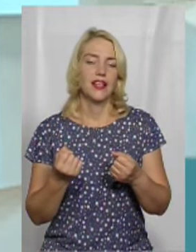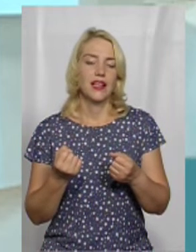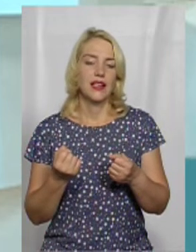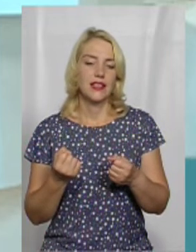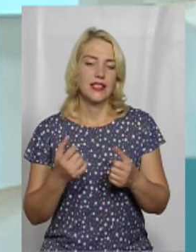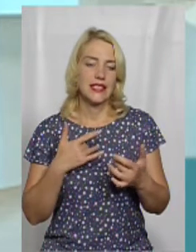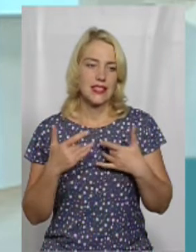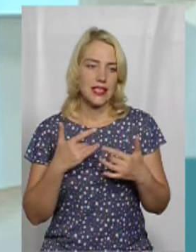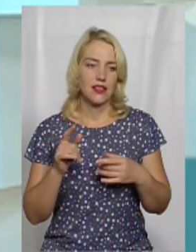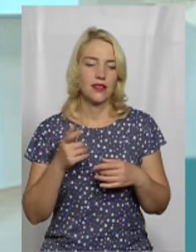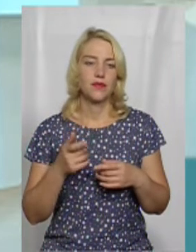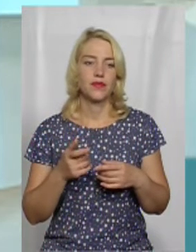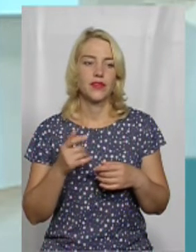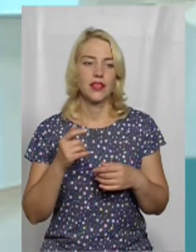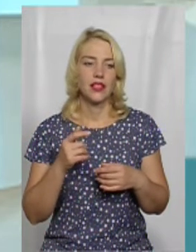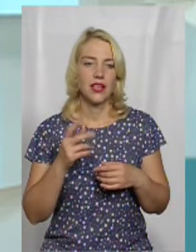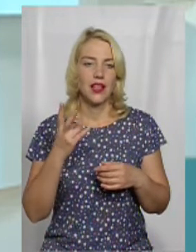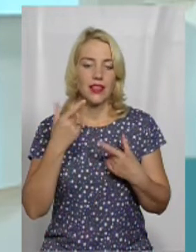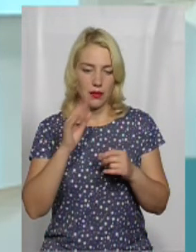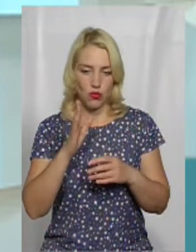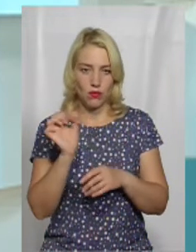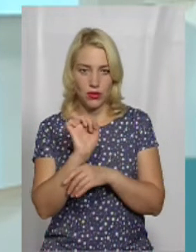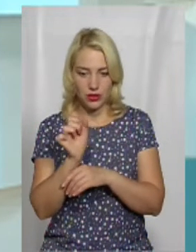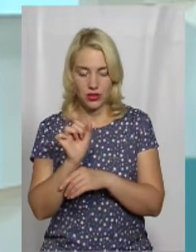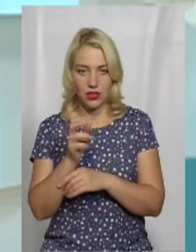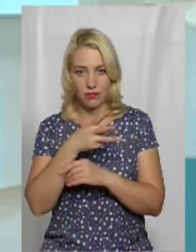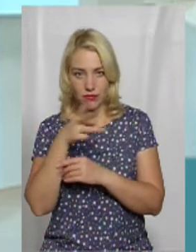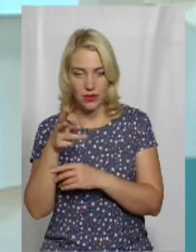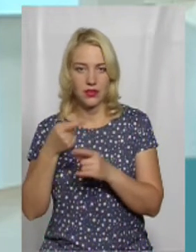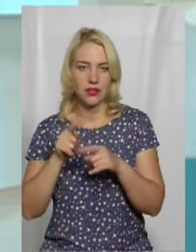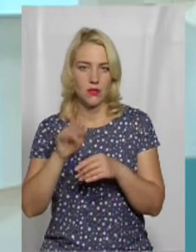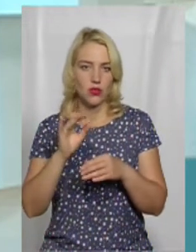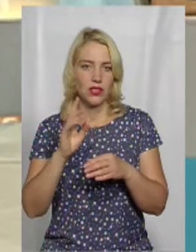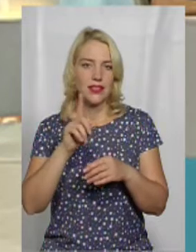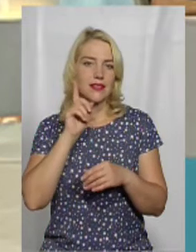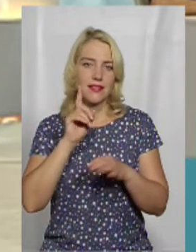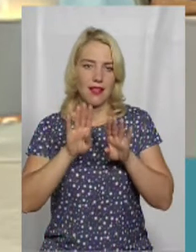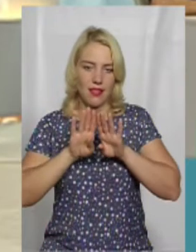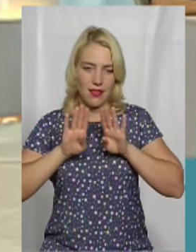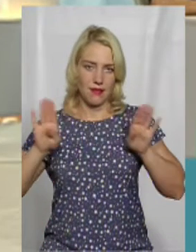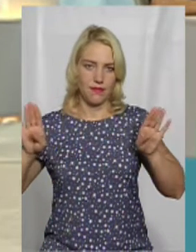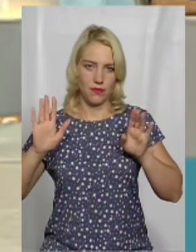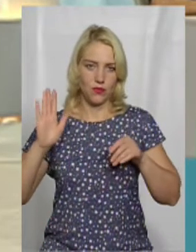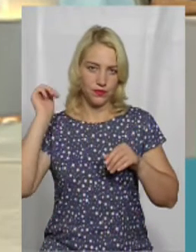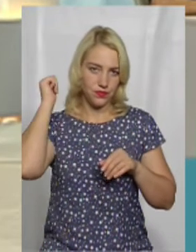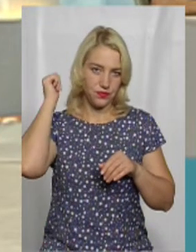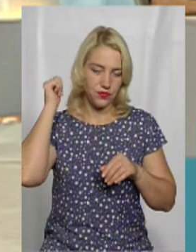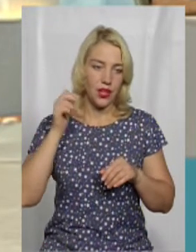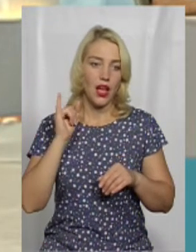використовуємо зелений екран. І спецефекти, як такі, ну, у нас трюки будуть більше